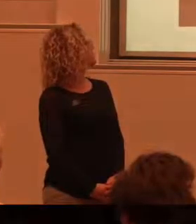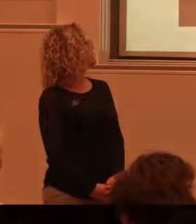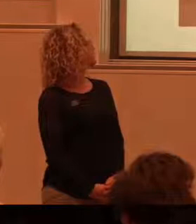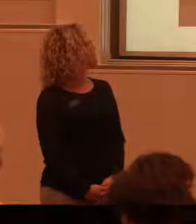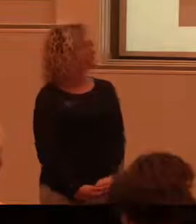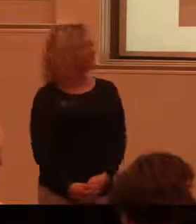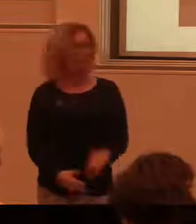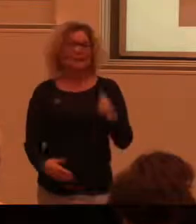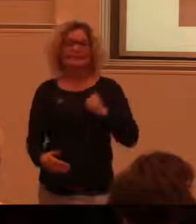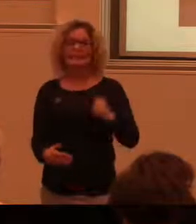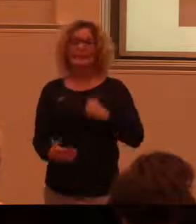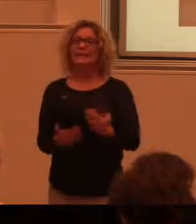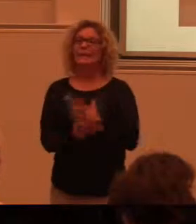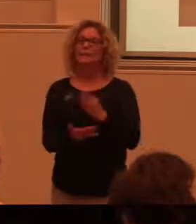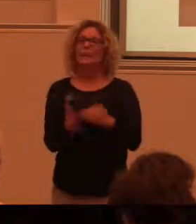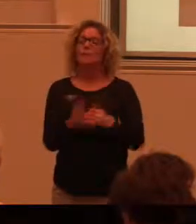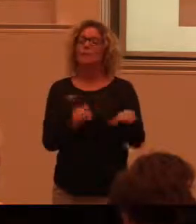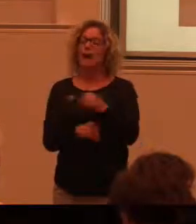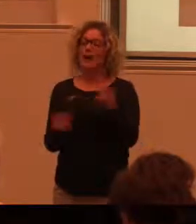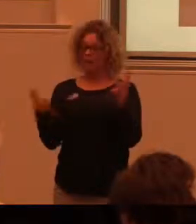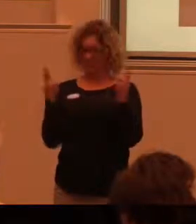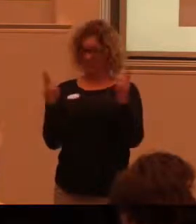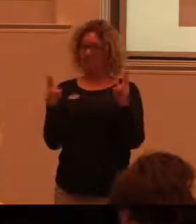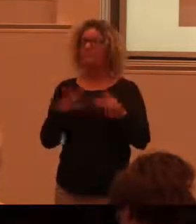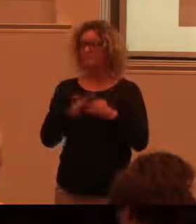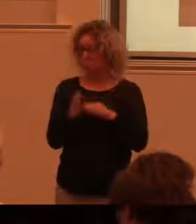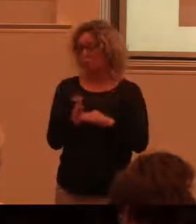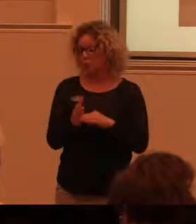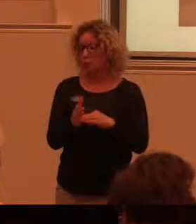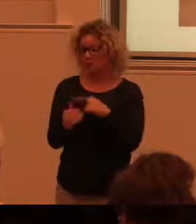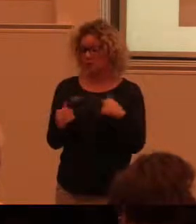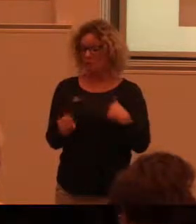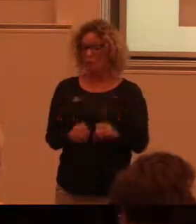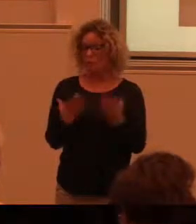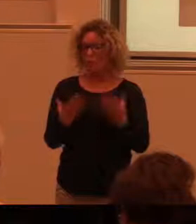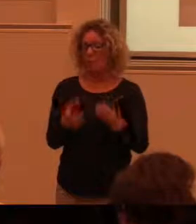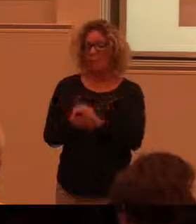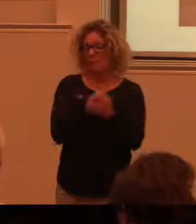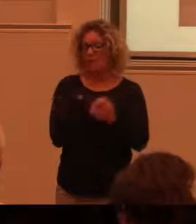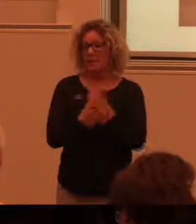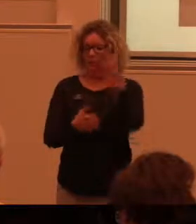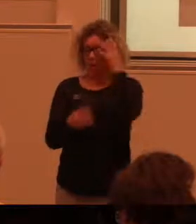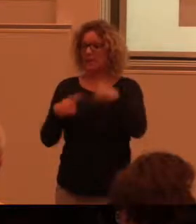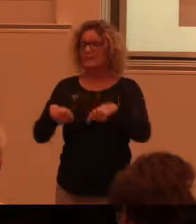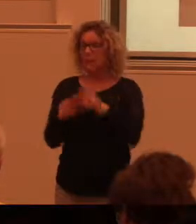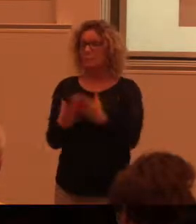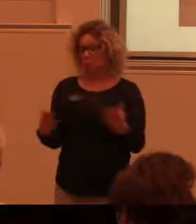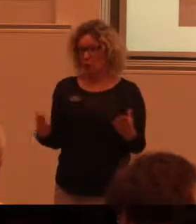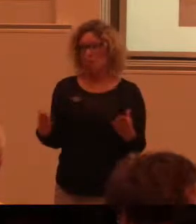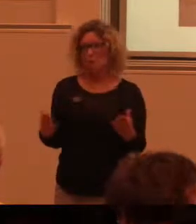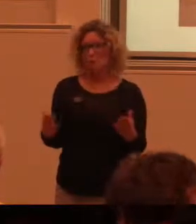Tillgängligt landskap att alla är just ett projekt som vi skapat tillsammans med Stockholms länsmuseum.